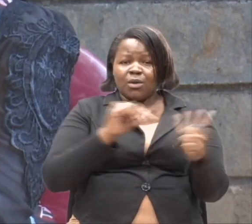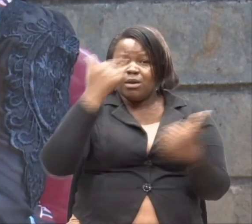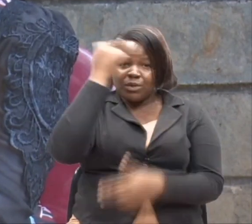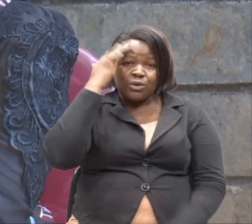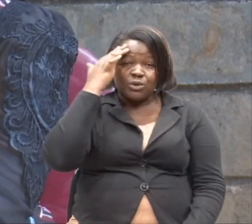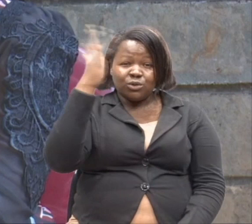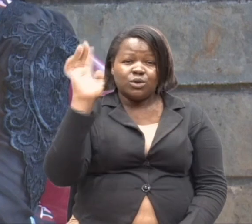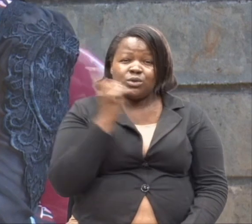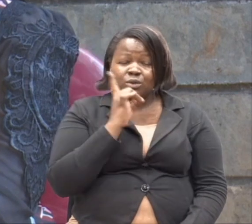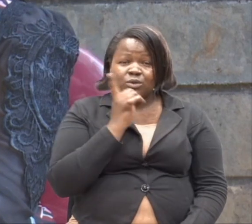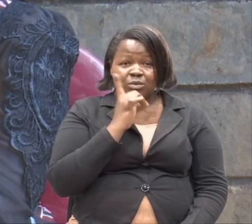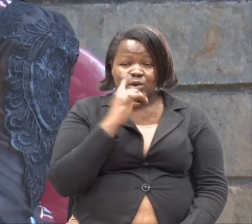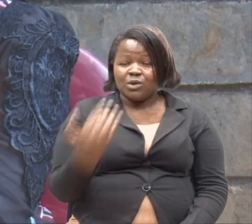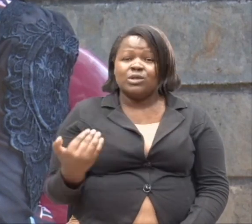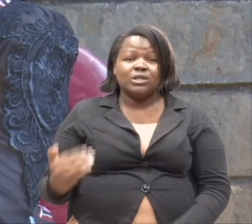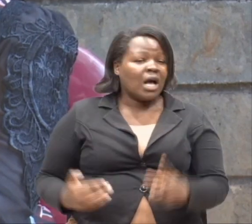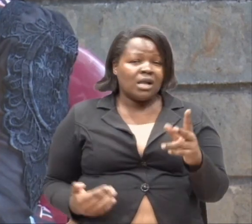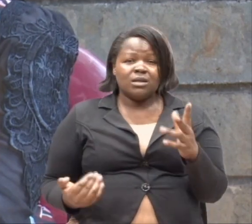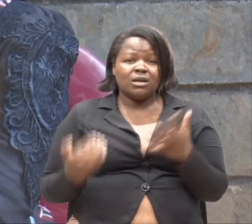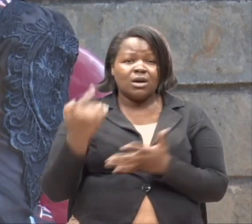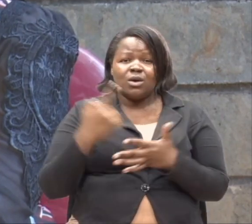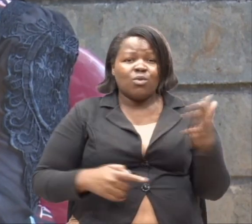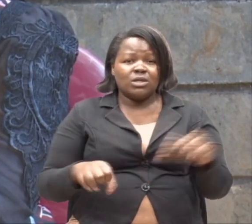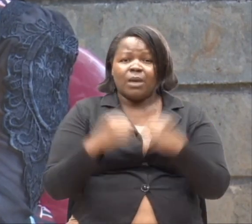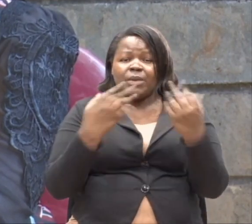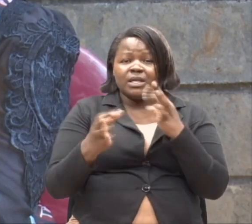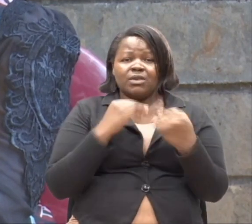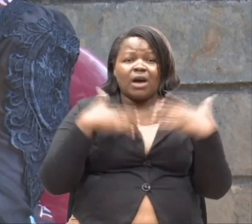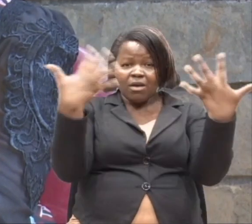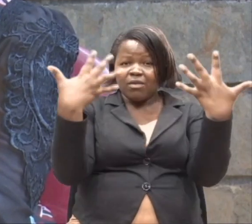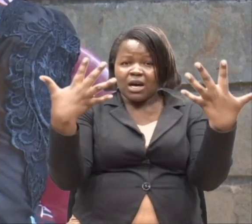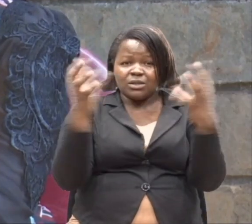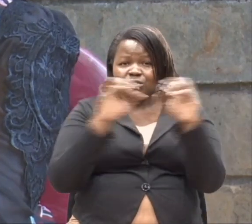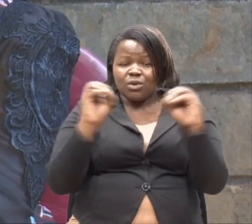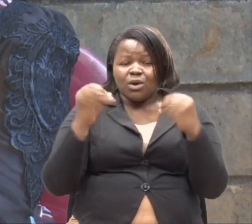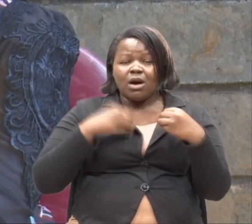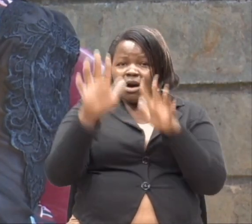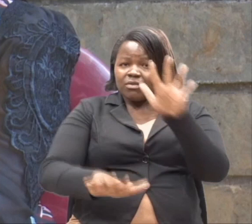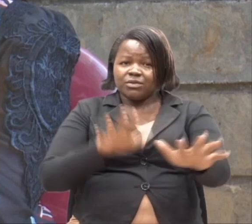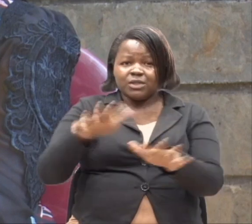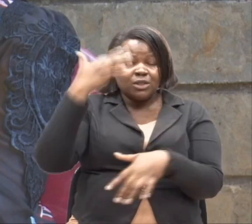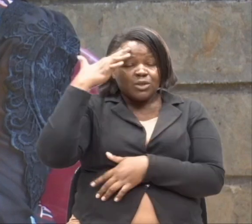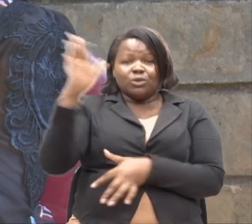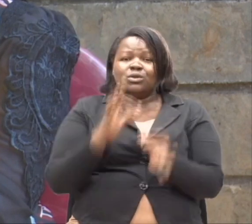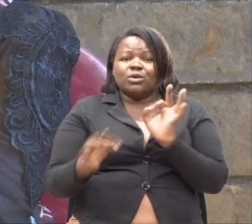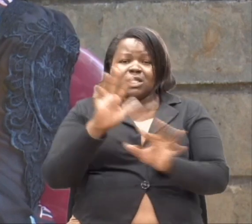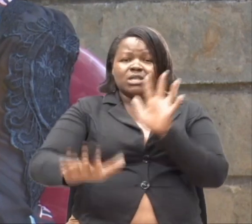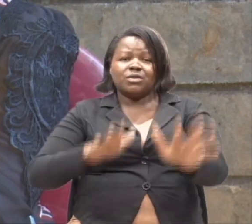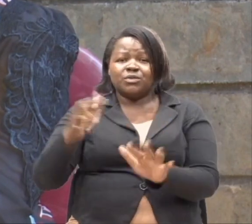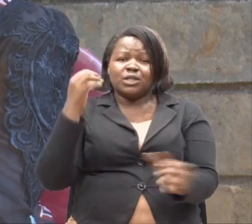Hajui kesho huyo mtoto atatokea kiwa nini. Kama hana mikono, anamigu. Hujui kama hiyo migu yake kishu